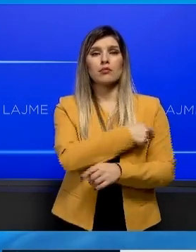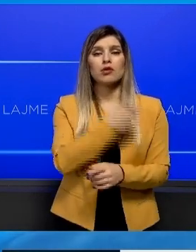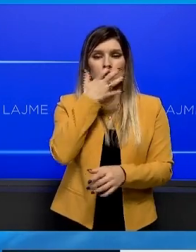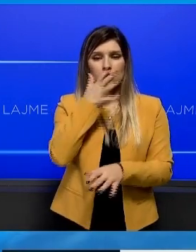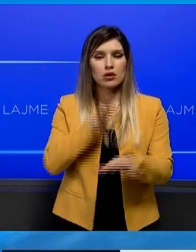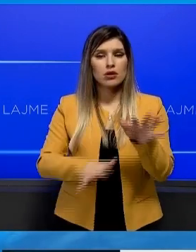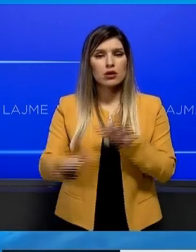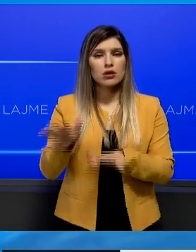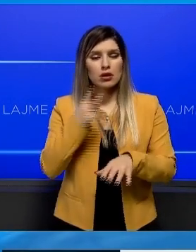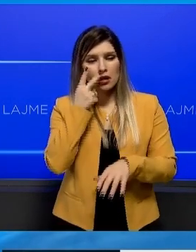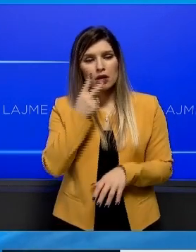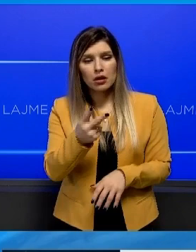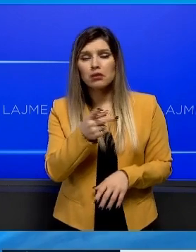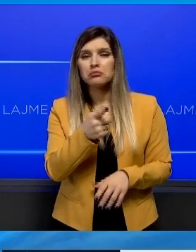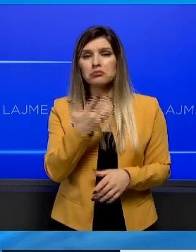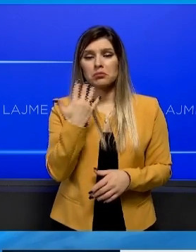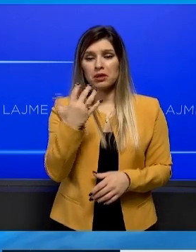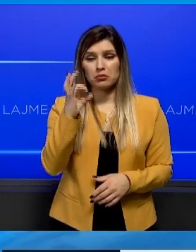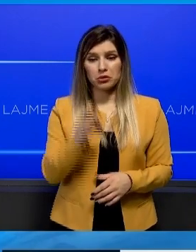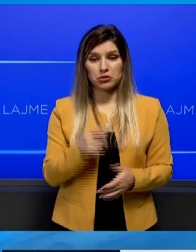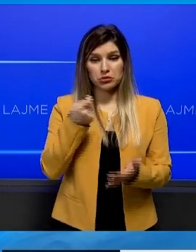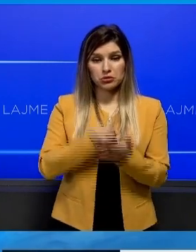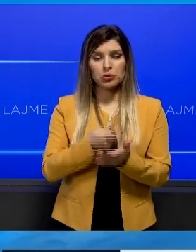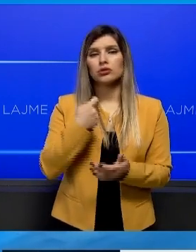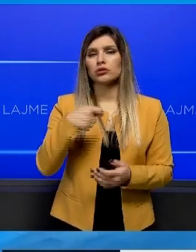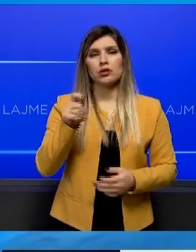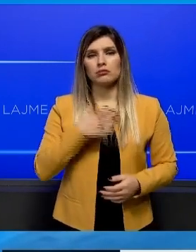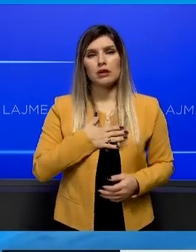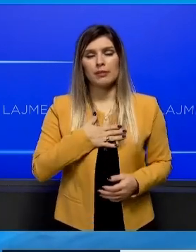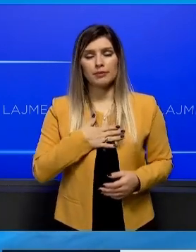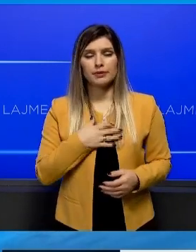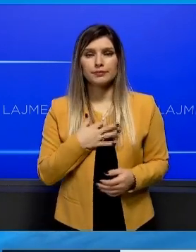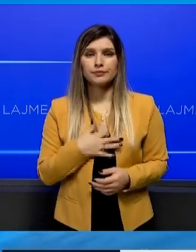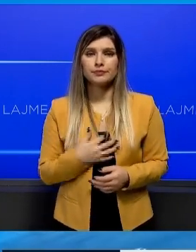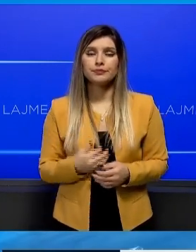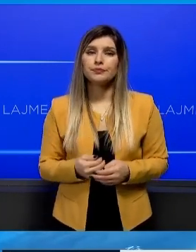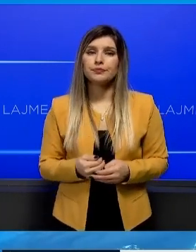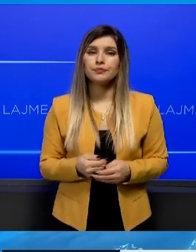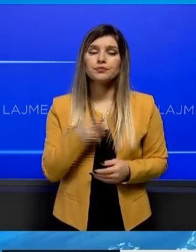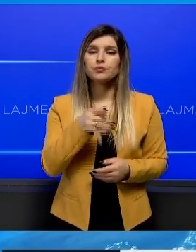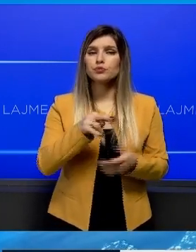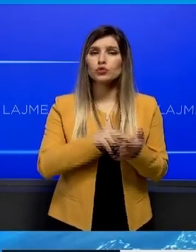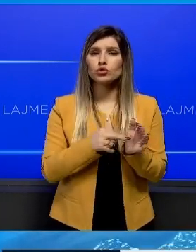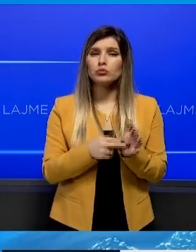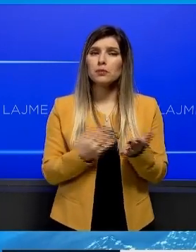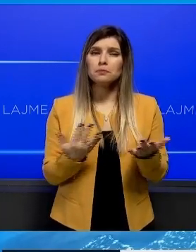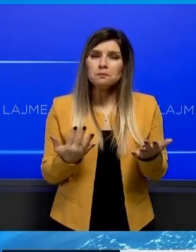qytetarët të anë edhe nëse e pagun vetëm 50% të sojtë. A shë një program i mirëfilt,